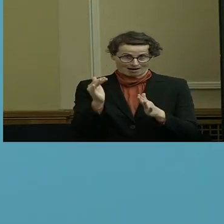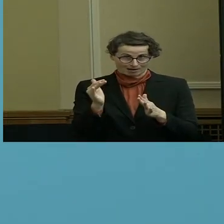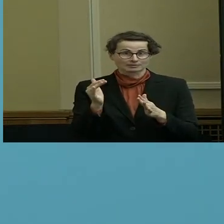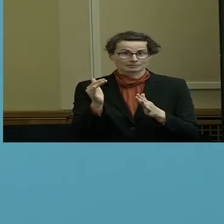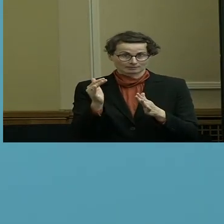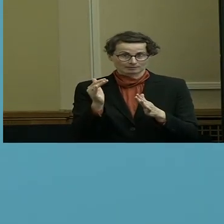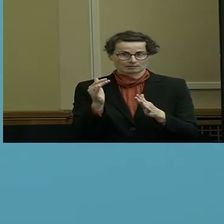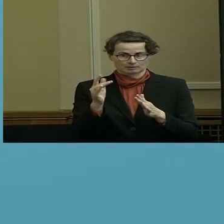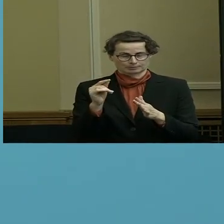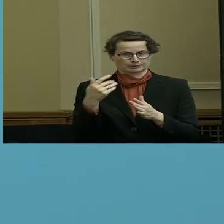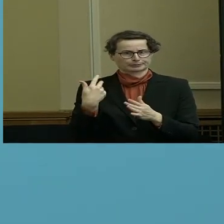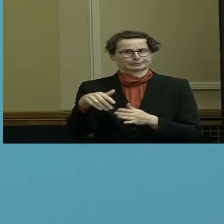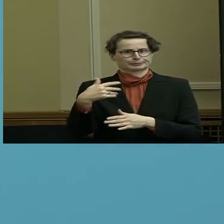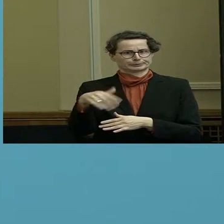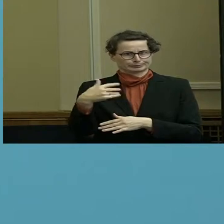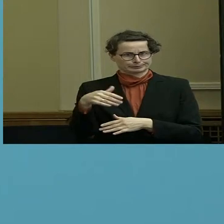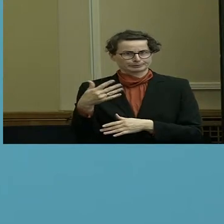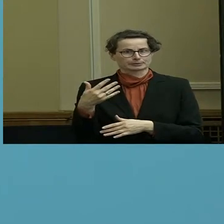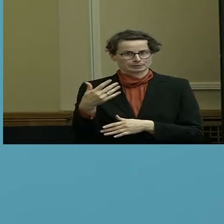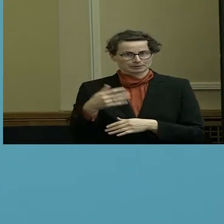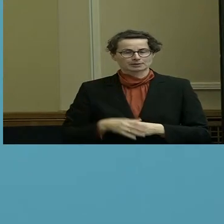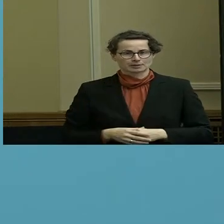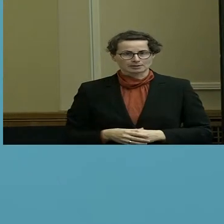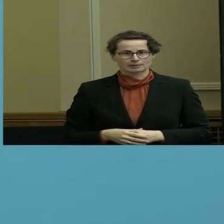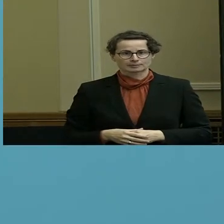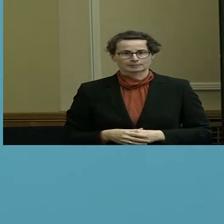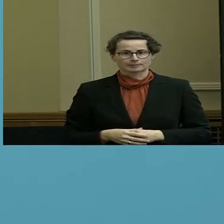um etwas.